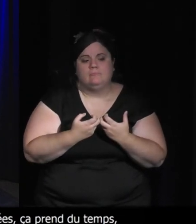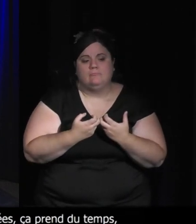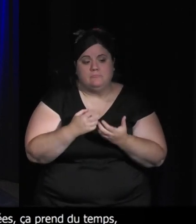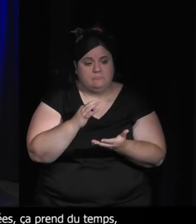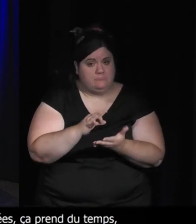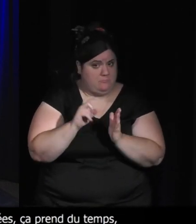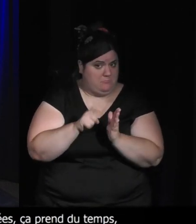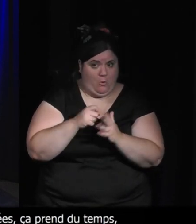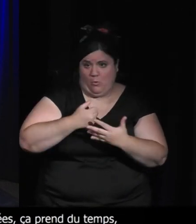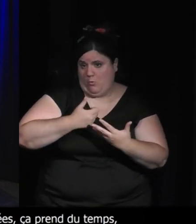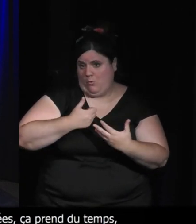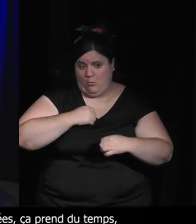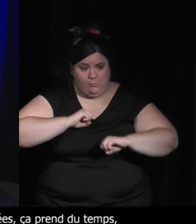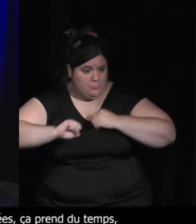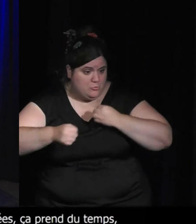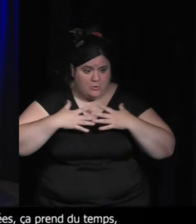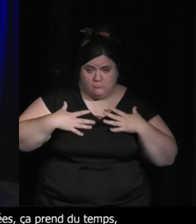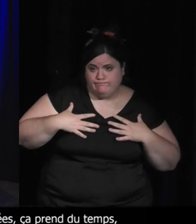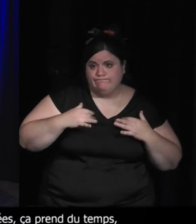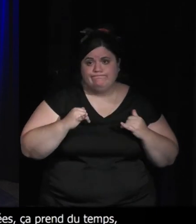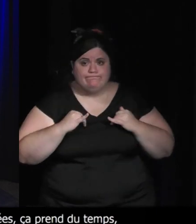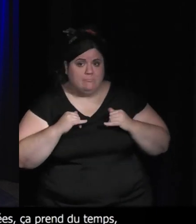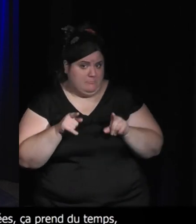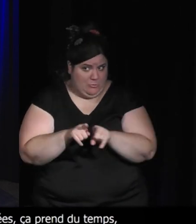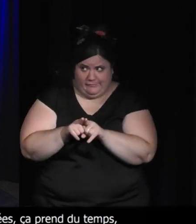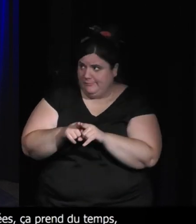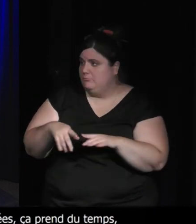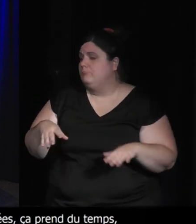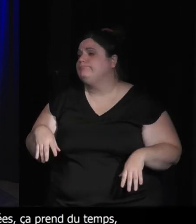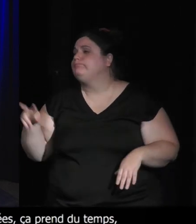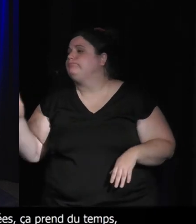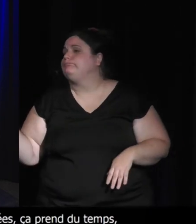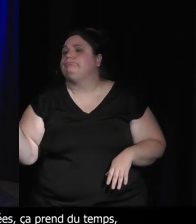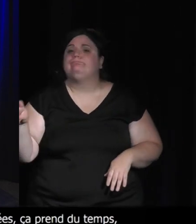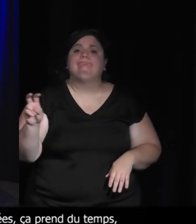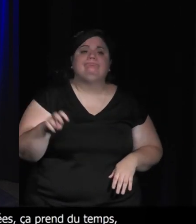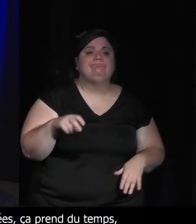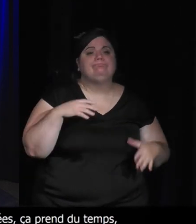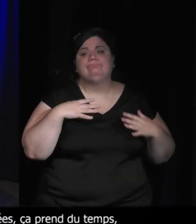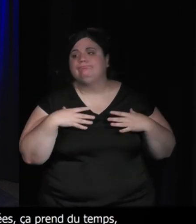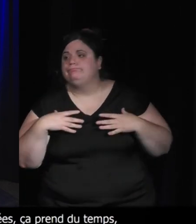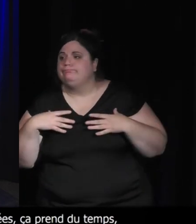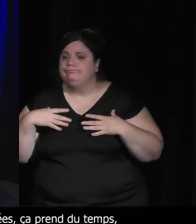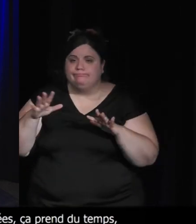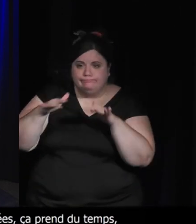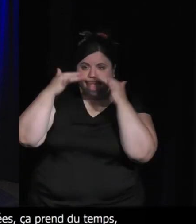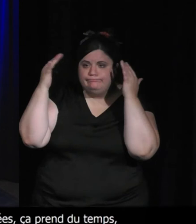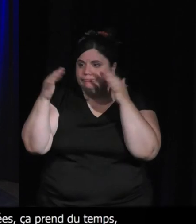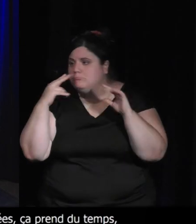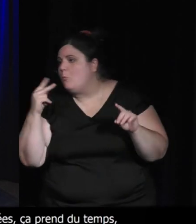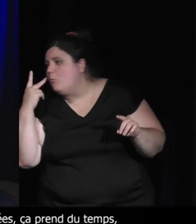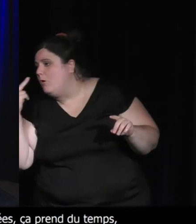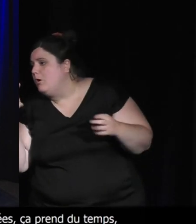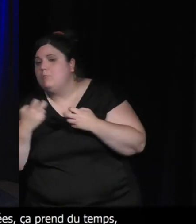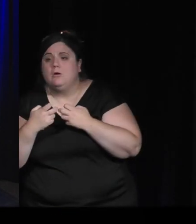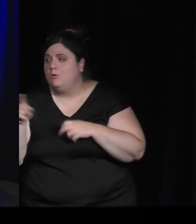là, dans le terme exploratoire, les Elda l'avaient prouvé depuis longtemps, on pouvait effectivement juste se balader sur la carte en essayant de regarder et hop,